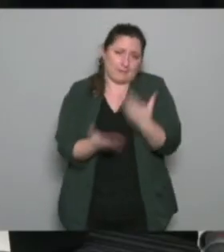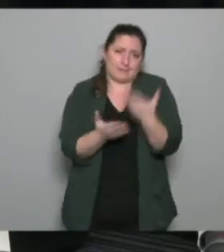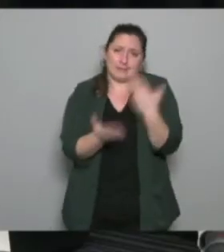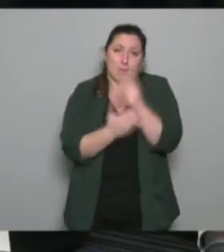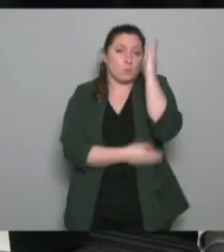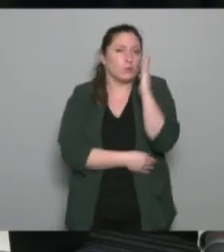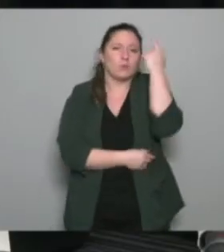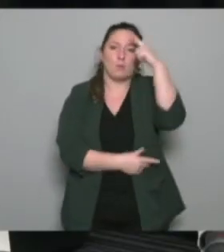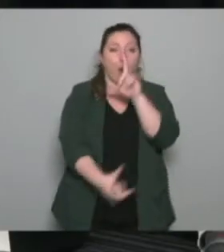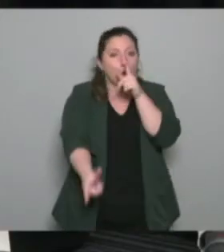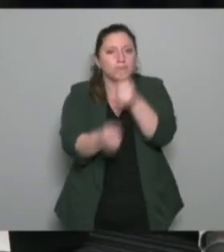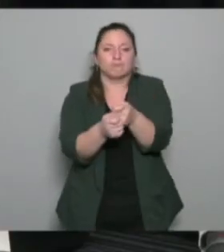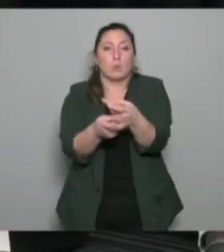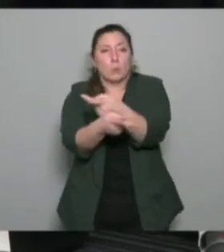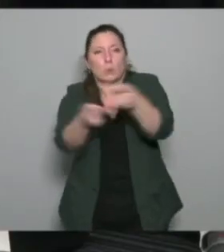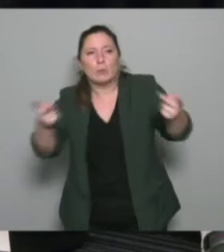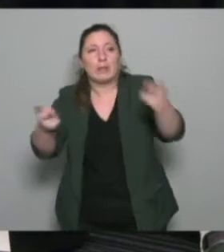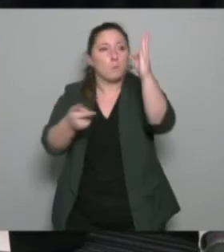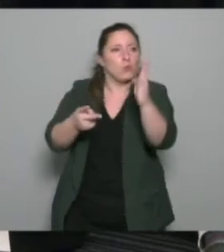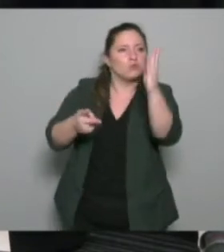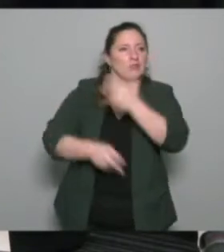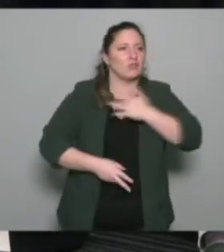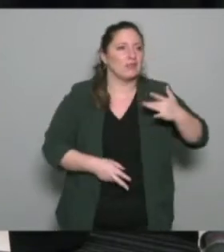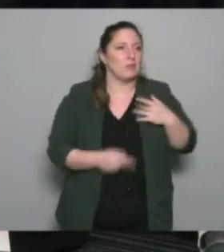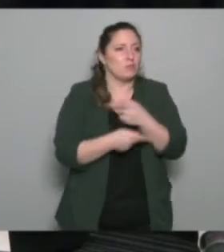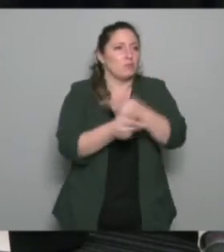à la demande et aux besoins de santé publique